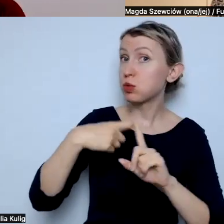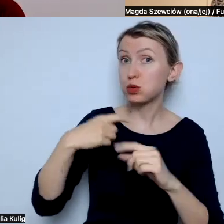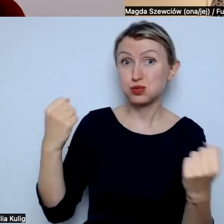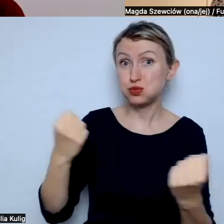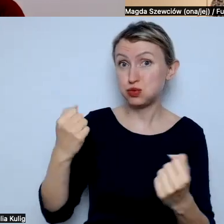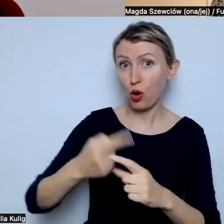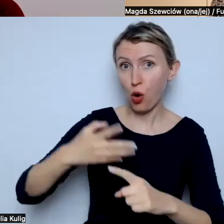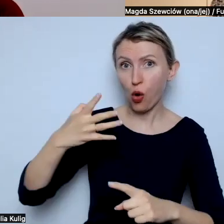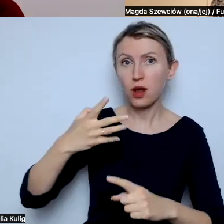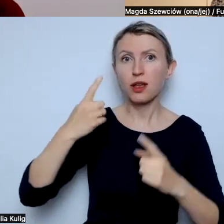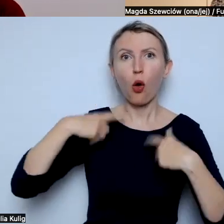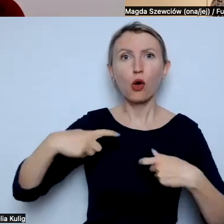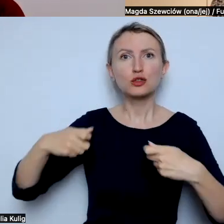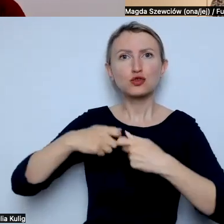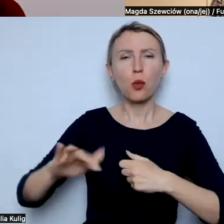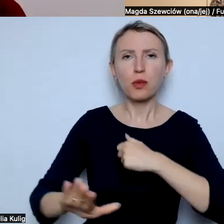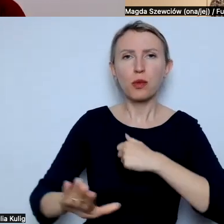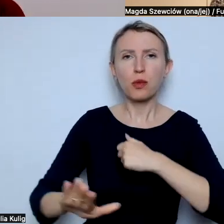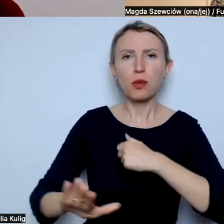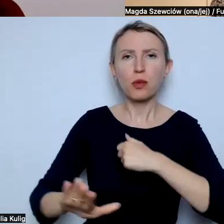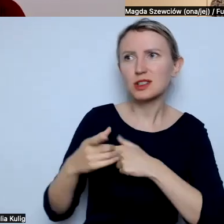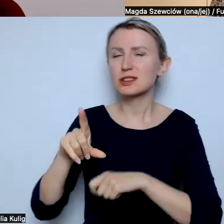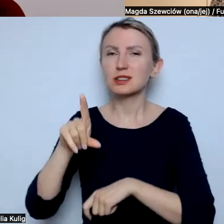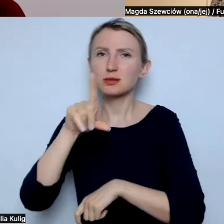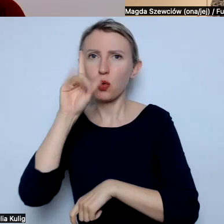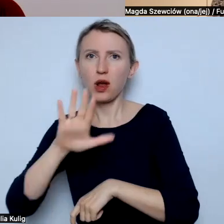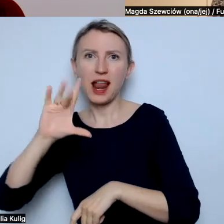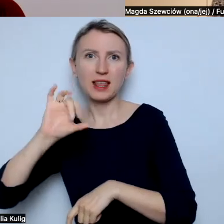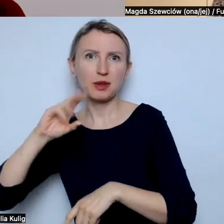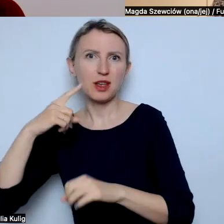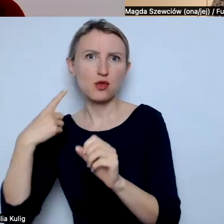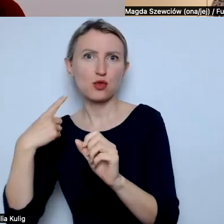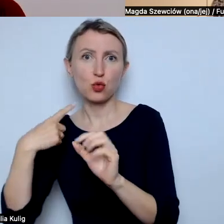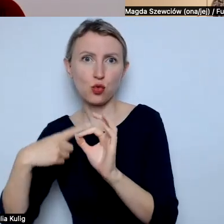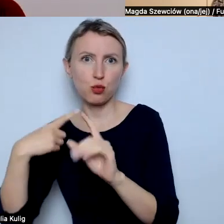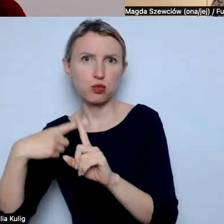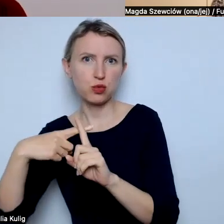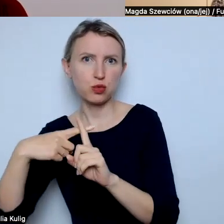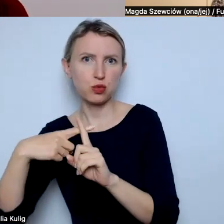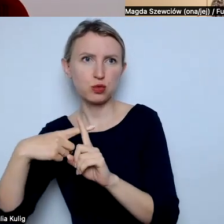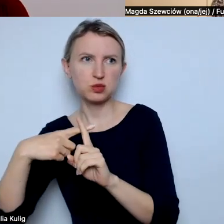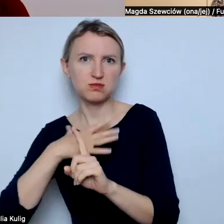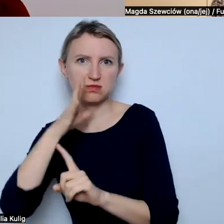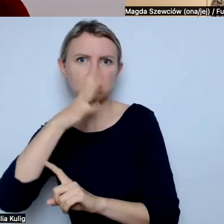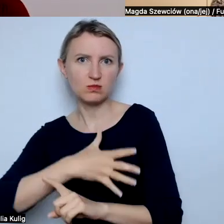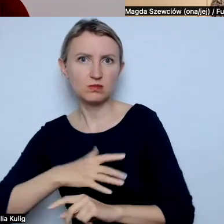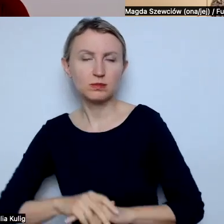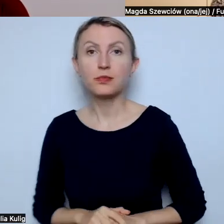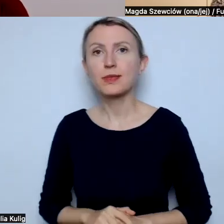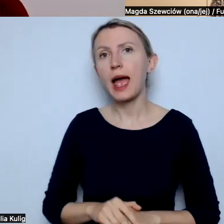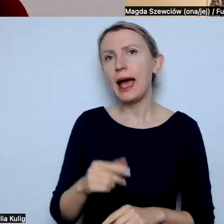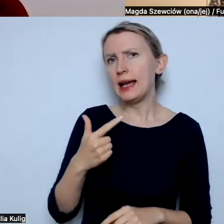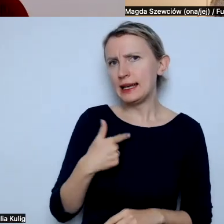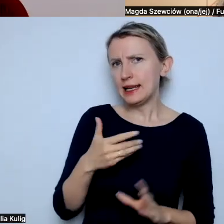osoby sojusznicze versus osoby, które wobec społeczności LGBTQ+, są nastawione wrogo? Ja bym zaczęła